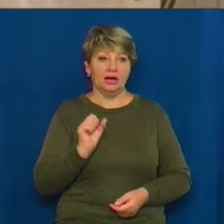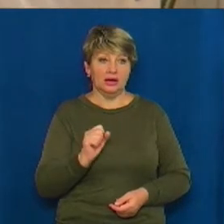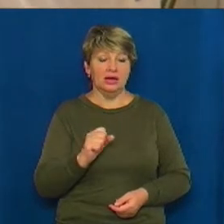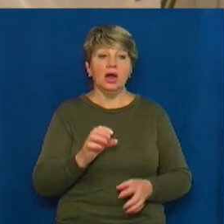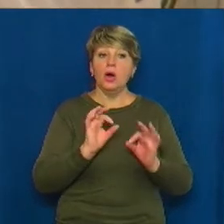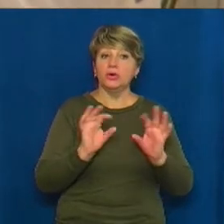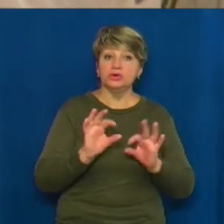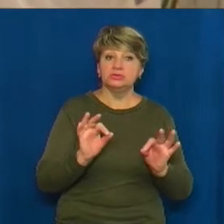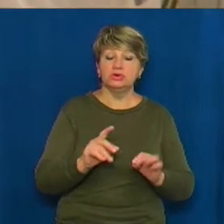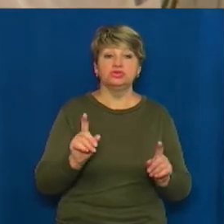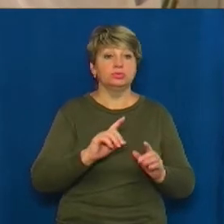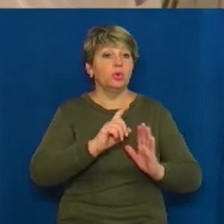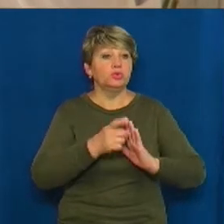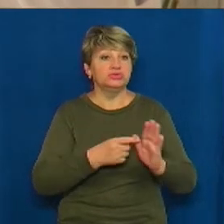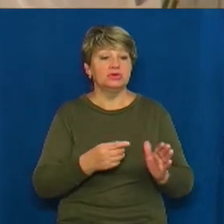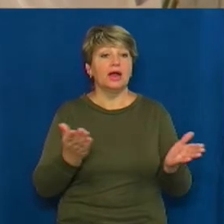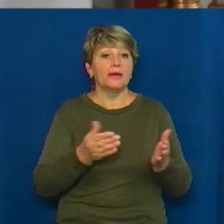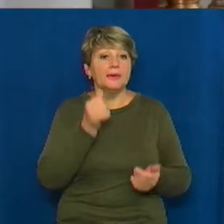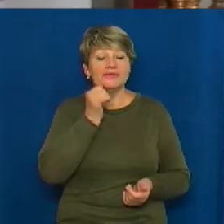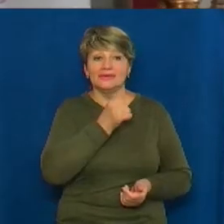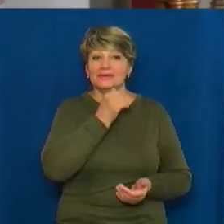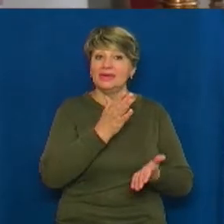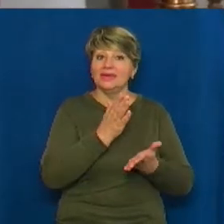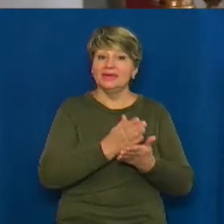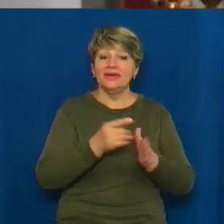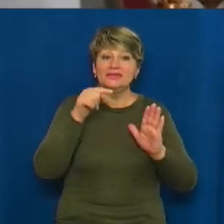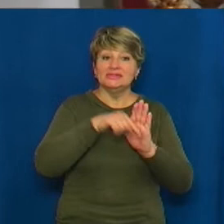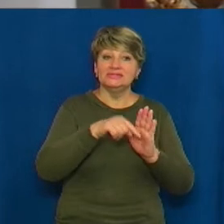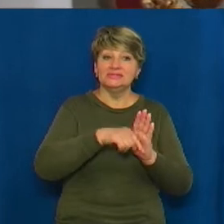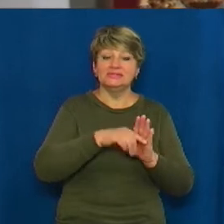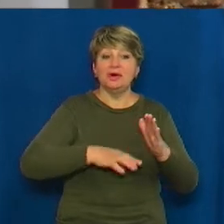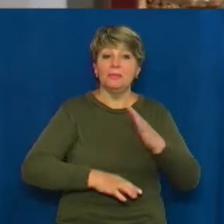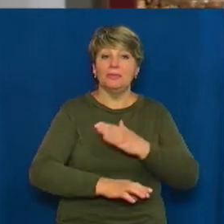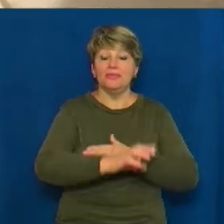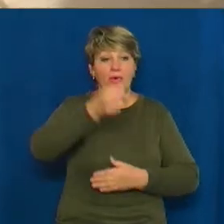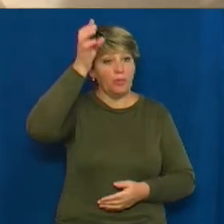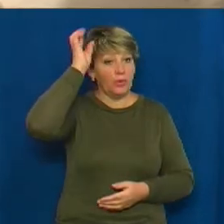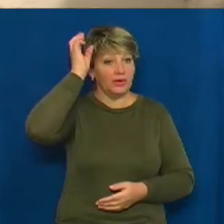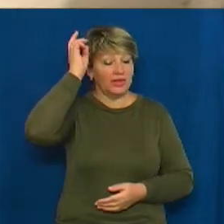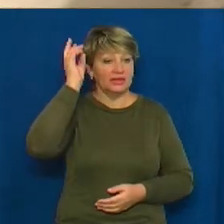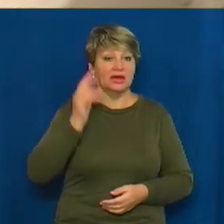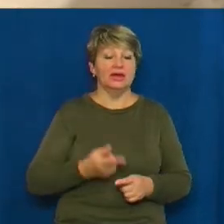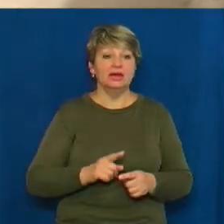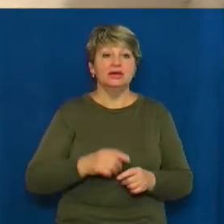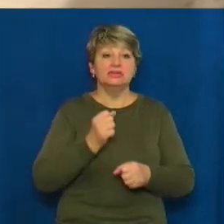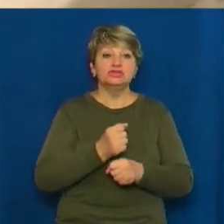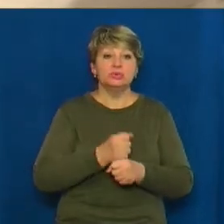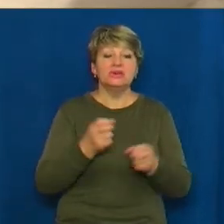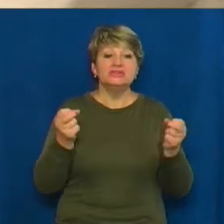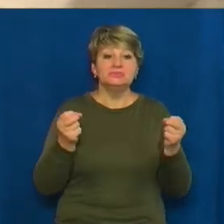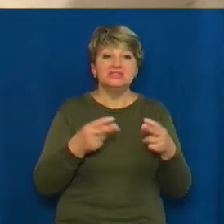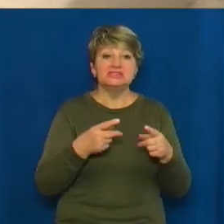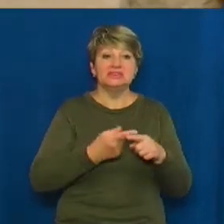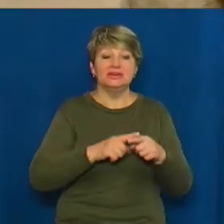розповідає, аби дізнатися, які таємниці приховують стіни церкви у сипальниці Богдана Хмельницького, на них зробили ось такі зондажі.